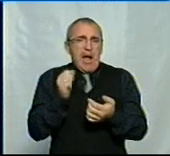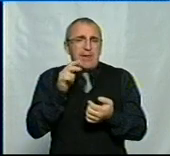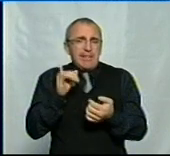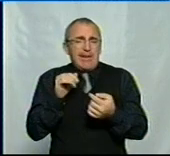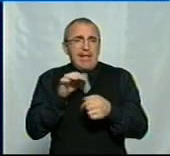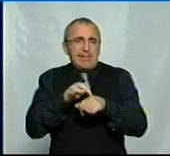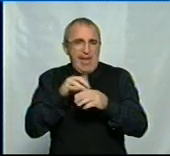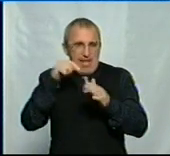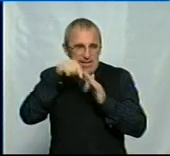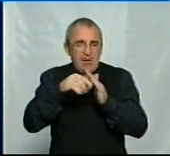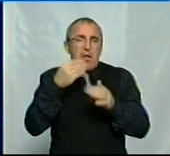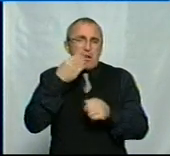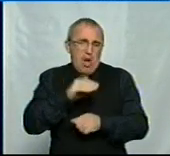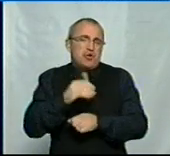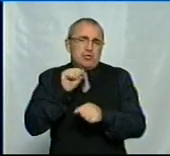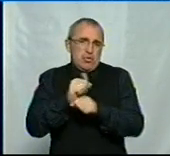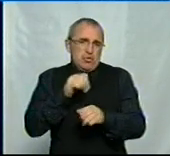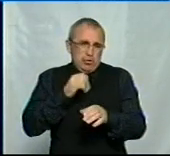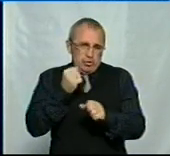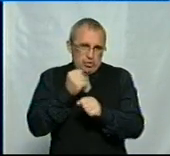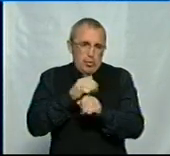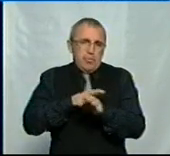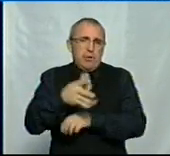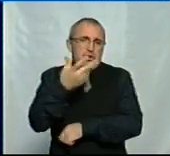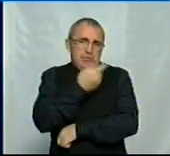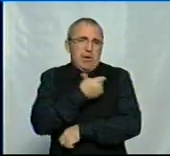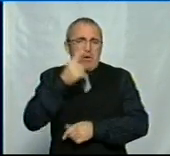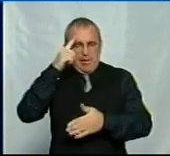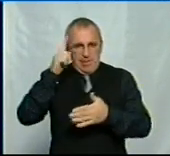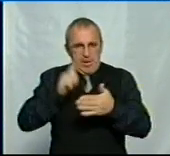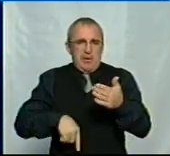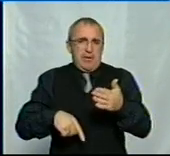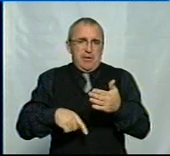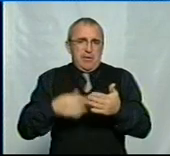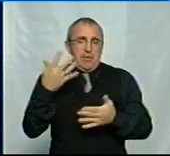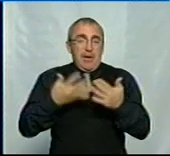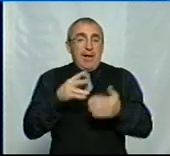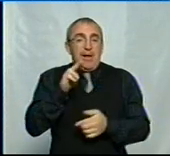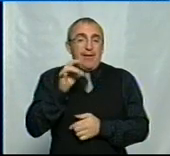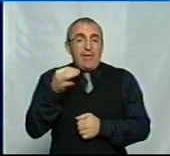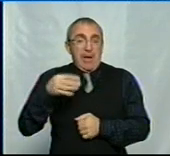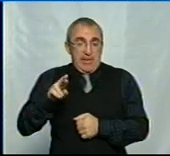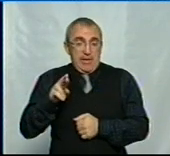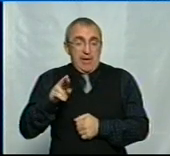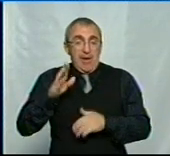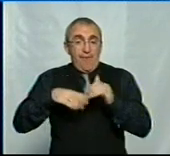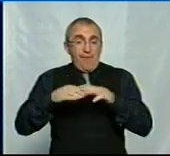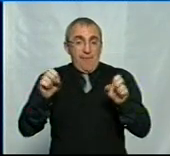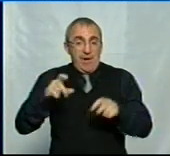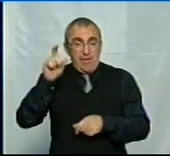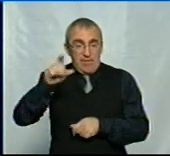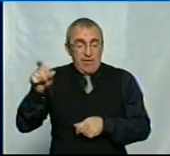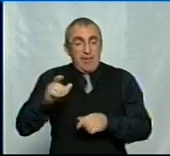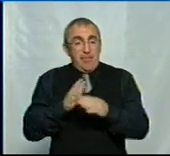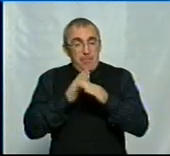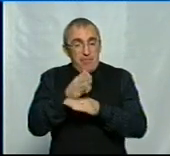краще зробити щеплення. Це буде надійніше. І наразі з приводу дифтерії також фахівці радять піти